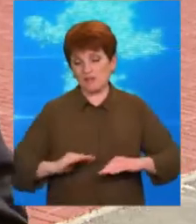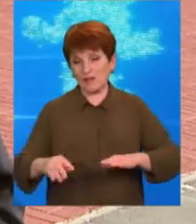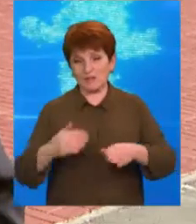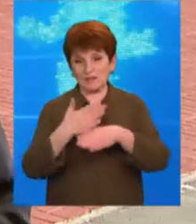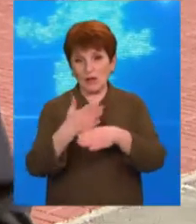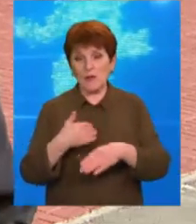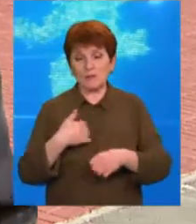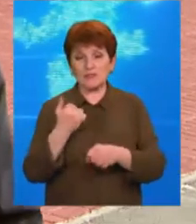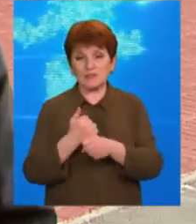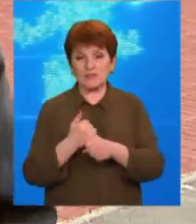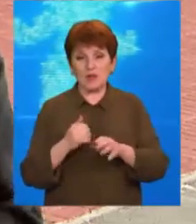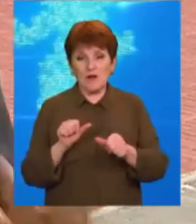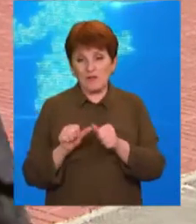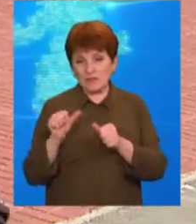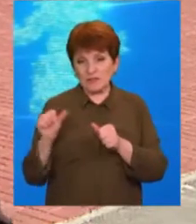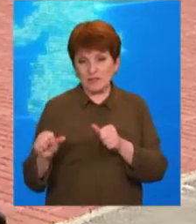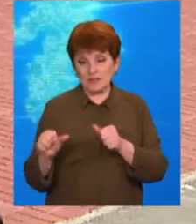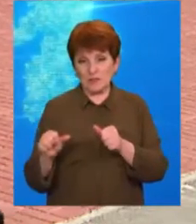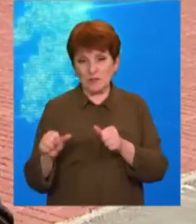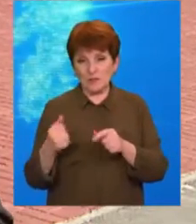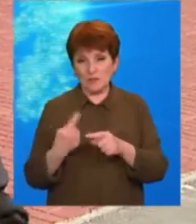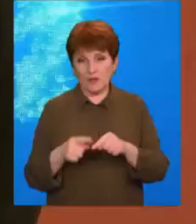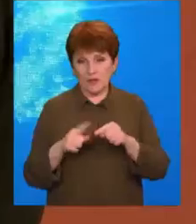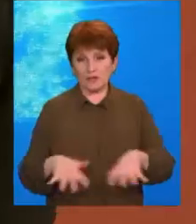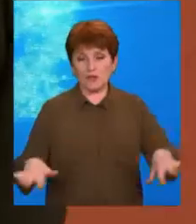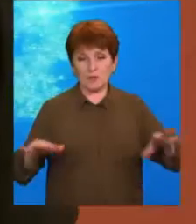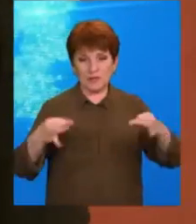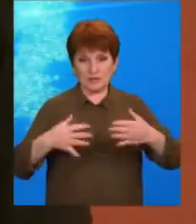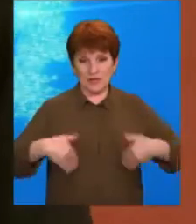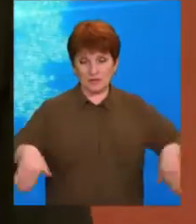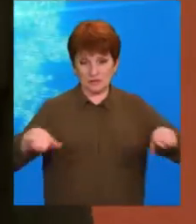сделали, выделили вот это пространство.